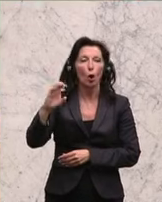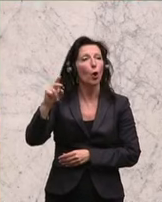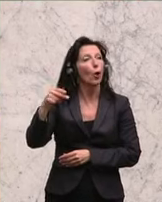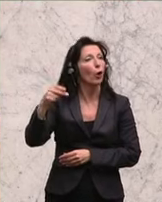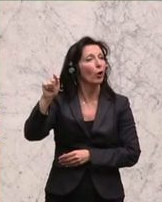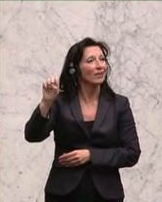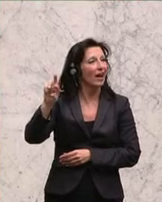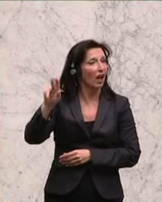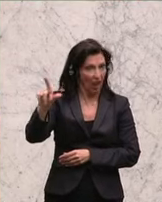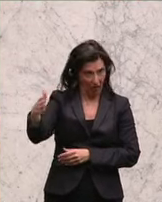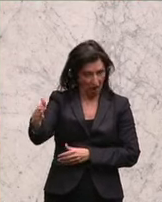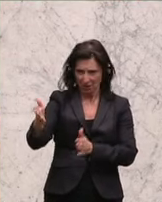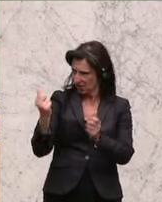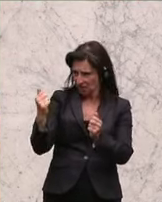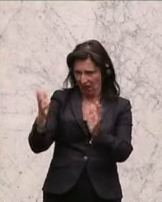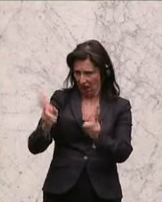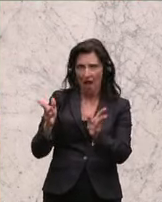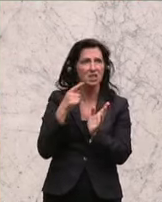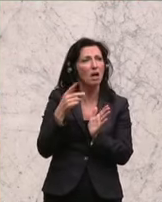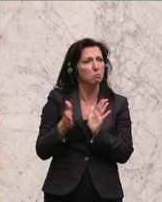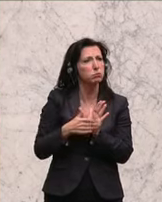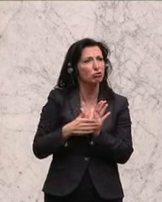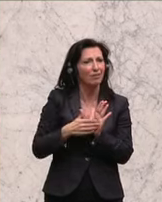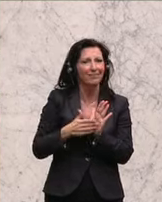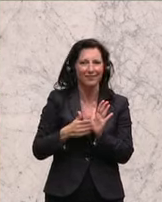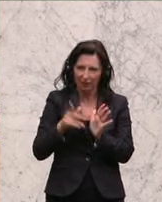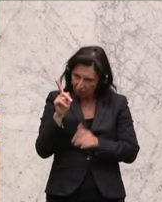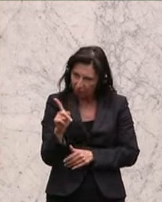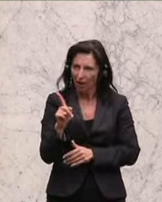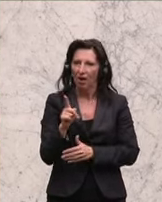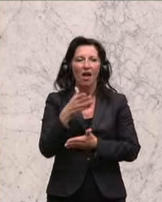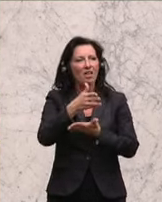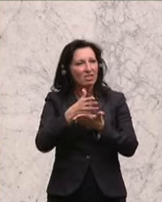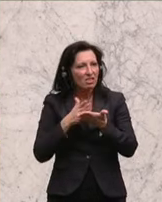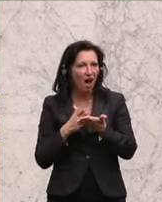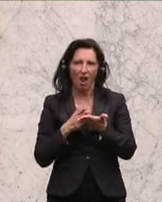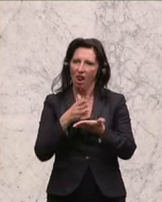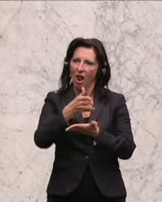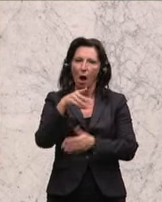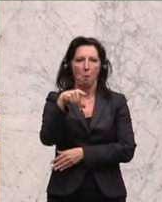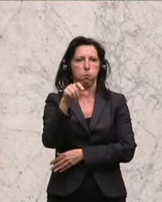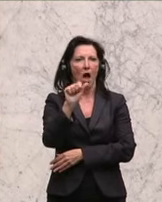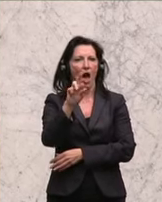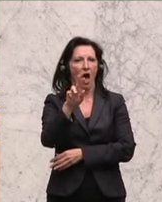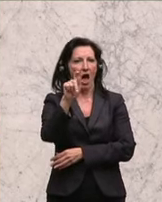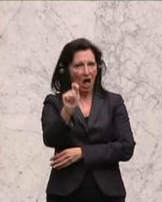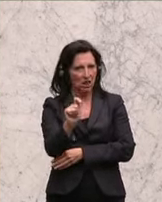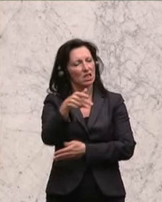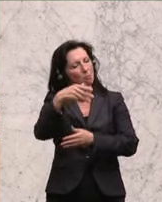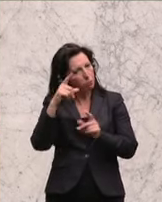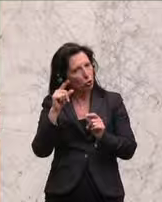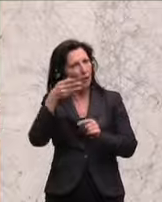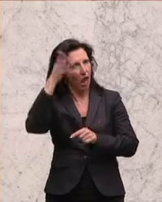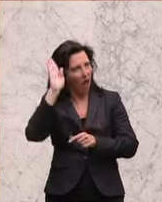ein Teil der Gesellschaft und wir sind aufgerufen, das Gemeinsame zu suchen. Und darum bemühen wir uns.